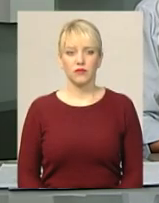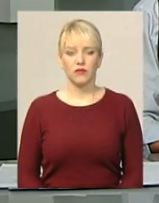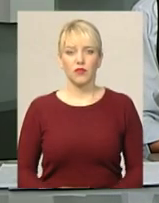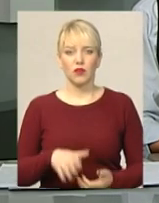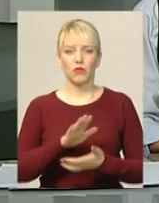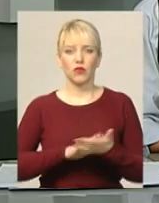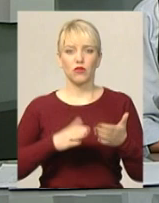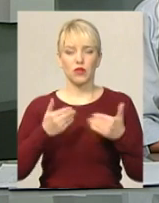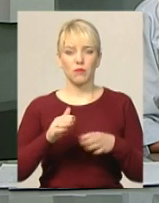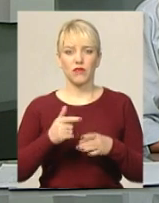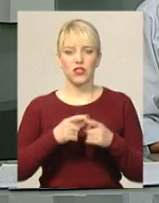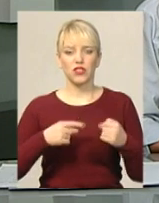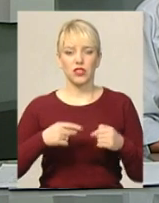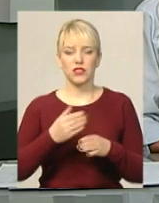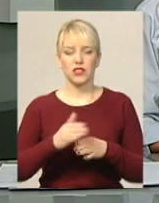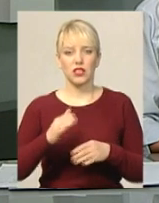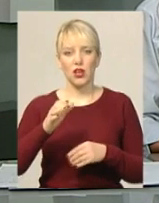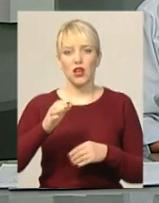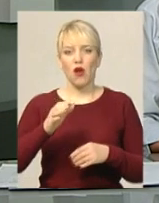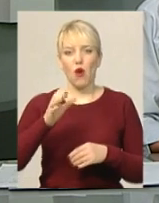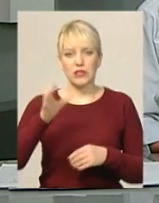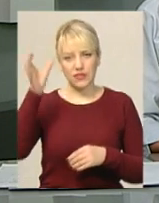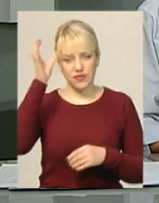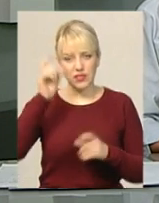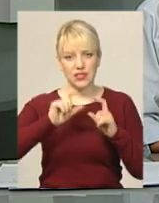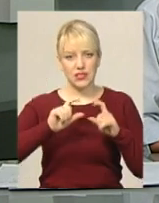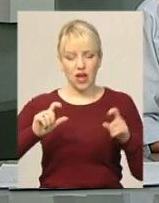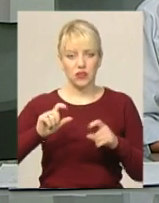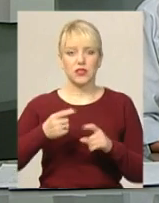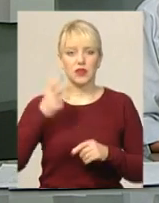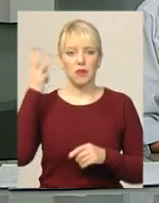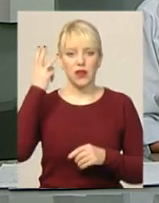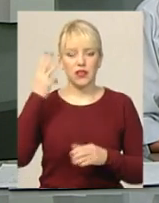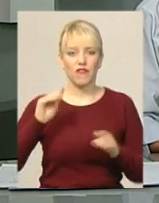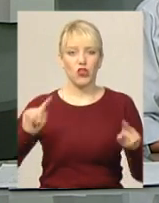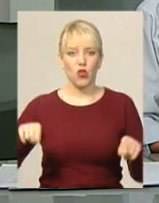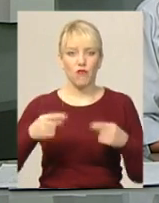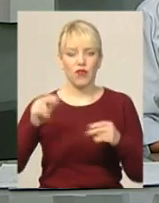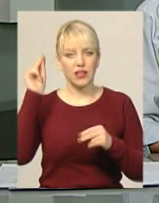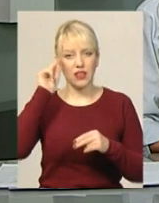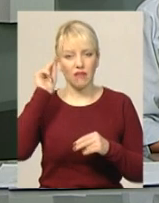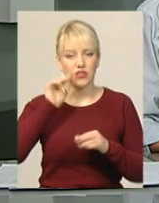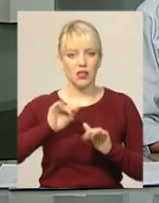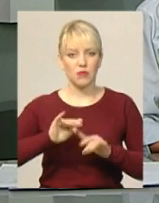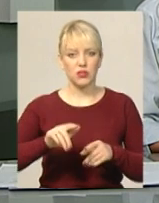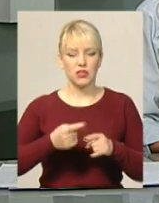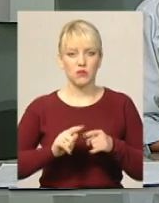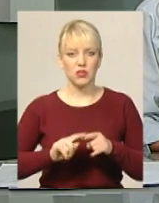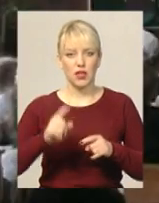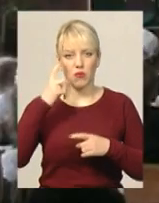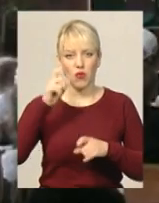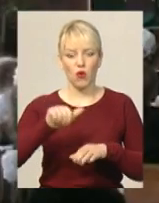Продовжуємо випуск. В частині освітніх закладів Хмельниччини відновили навчальний процес після карантину. Про це повідомила головний фахівець